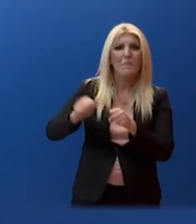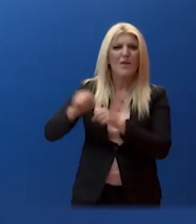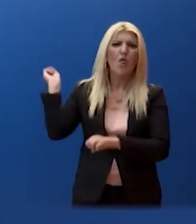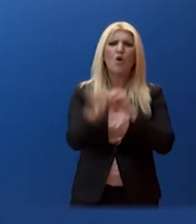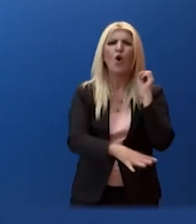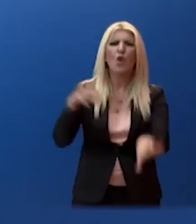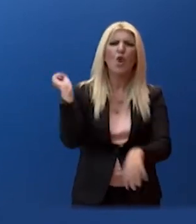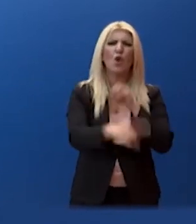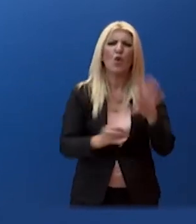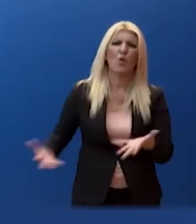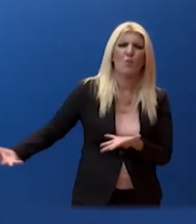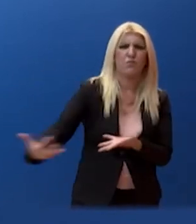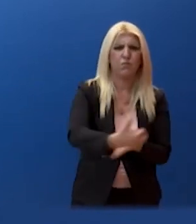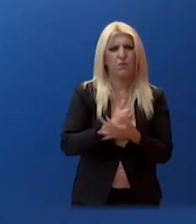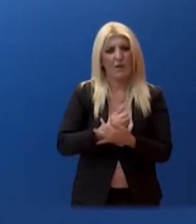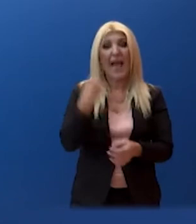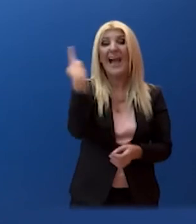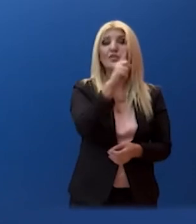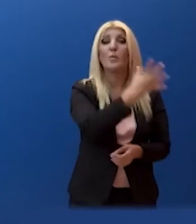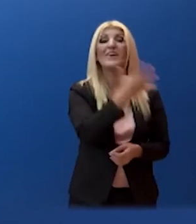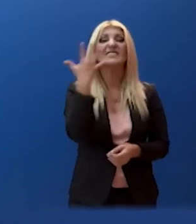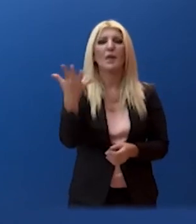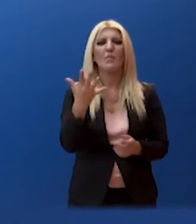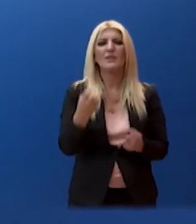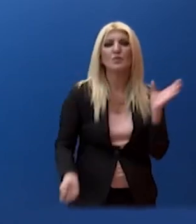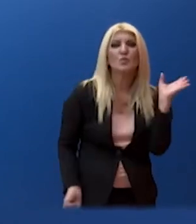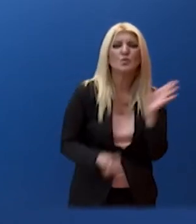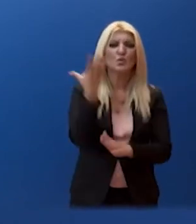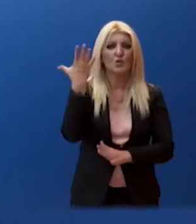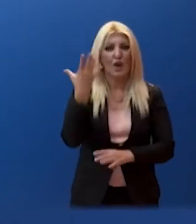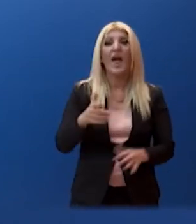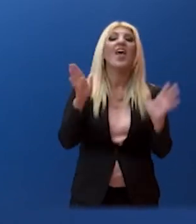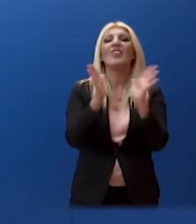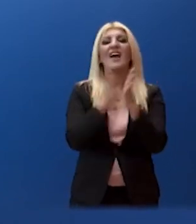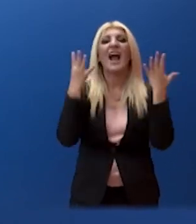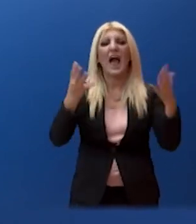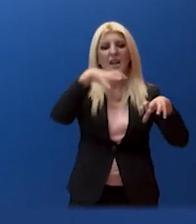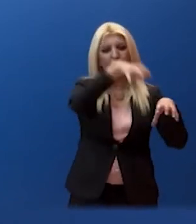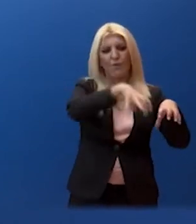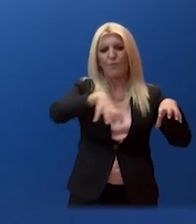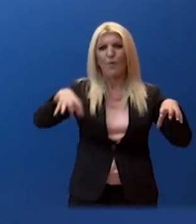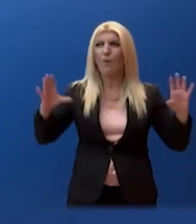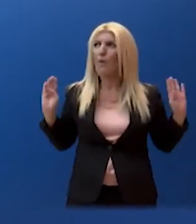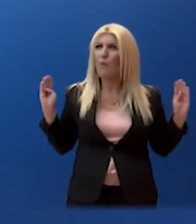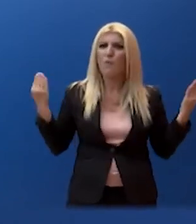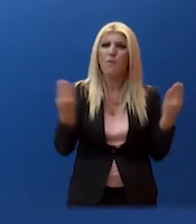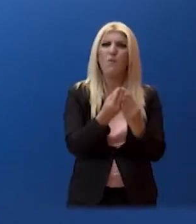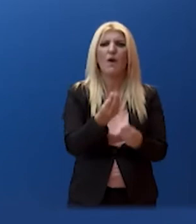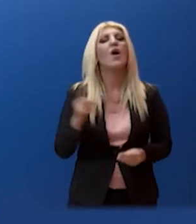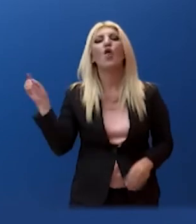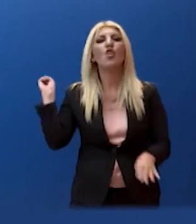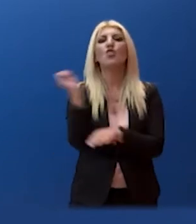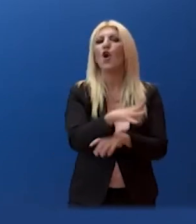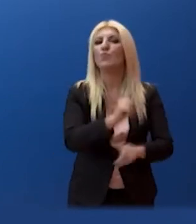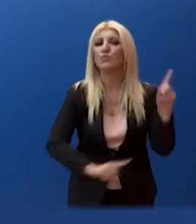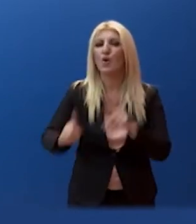Συγκεκριμένα, 155 υπερσύγχρονες μεθ και 19 μονάδες αυξημένης φροντίδας από την δωρεά του Ιδρύματος Σταύρος